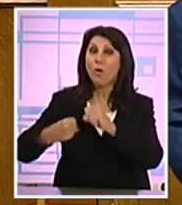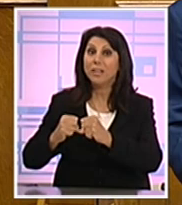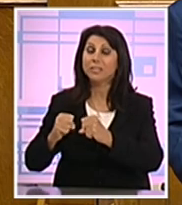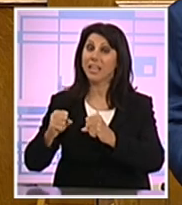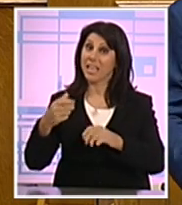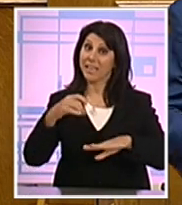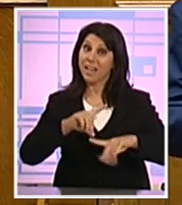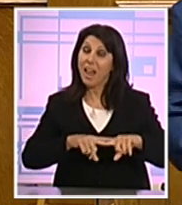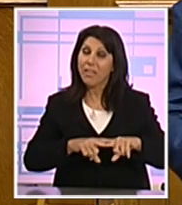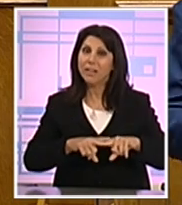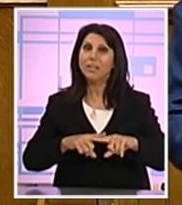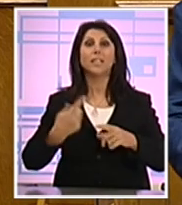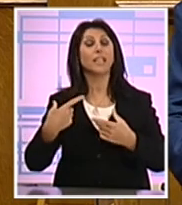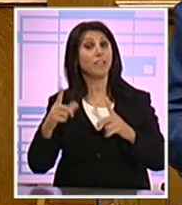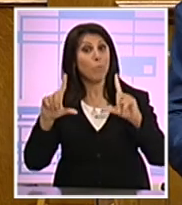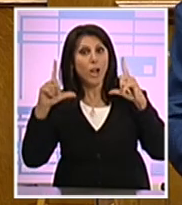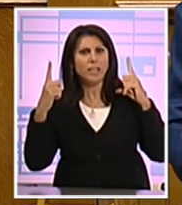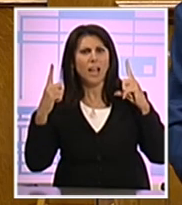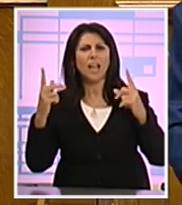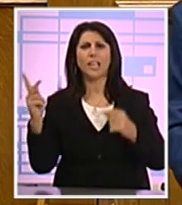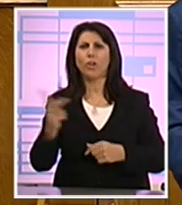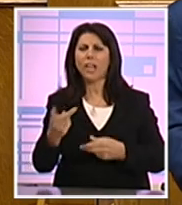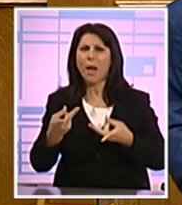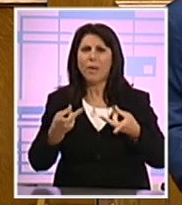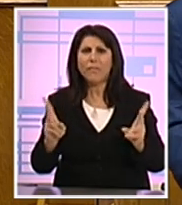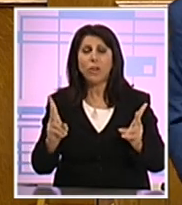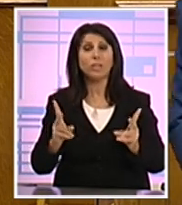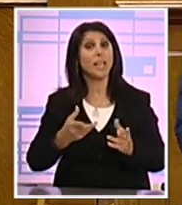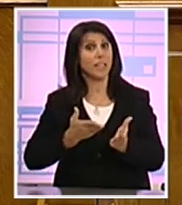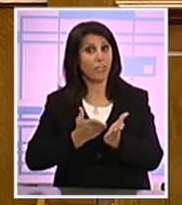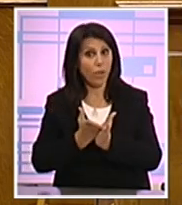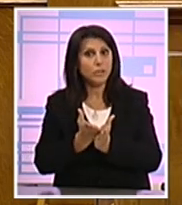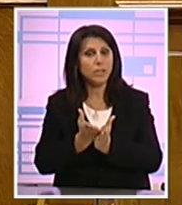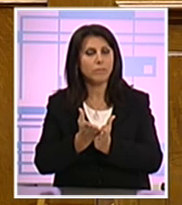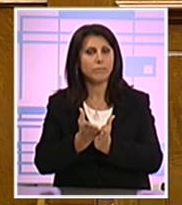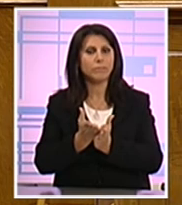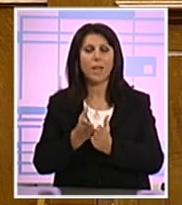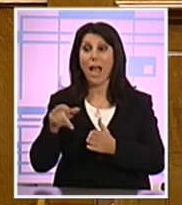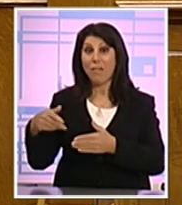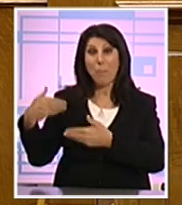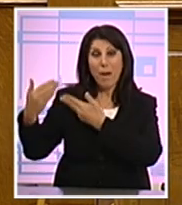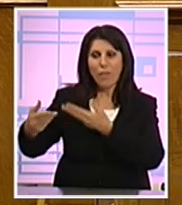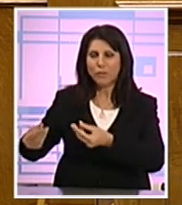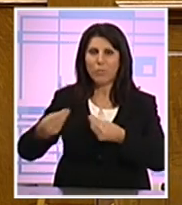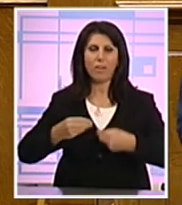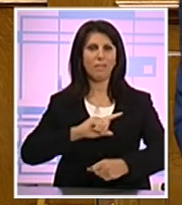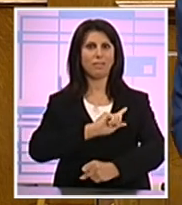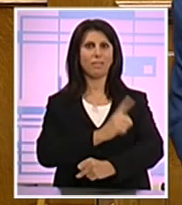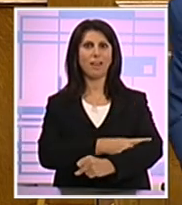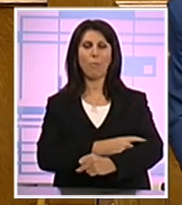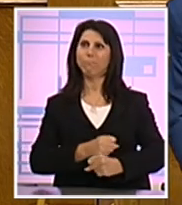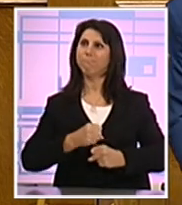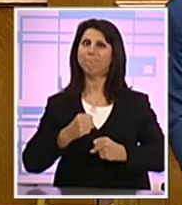Για την κοινωνική απελευθέρωση και δικαιοσύνη. Και αυτή η παράδοση μου δίνει δύναμη. Με βοηθά να